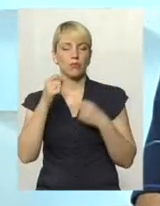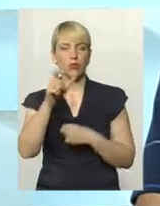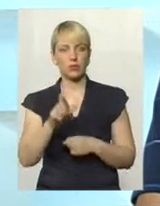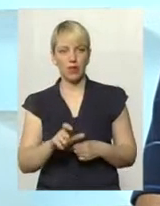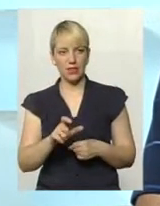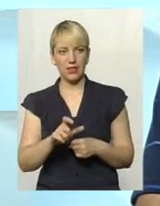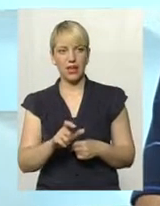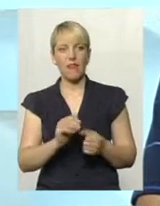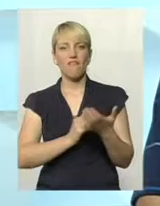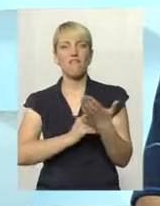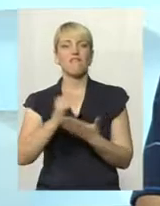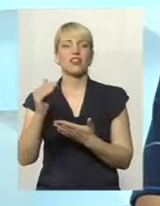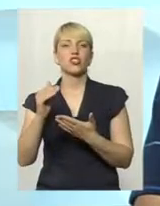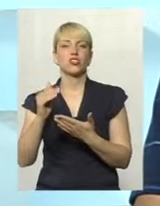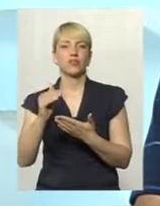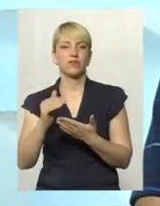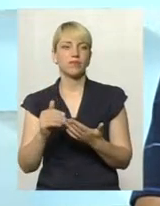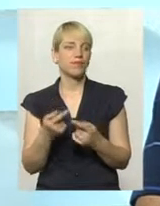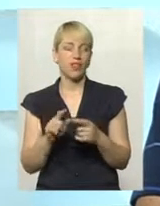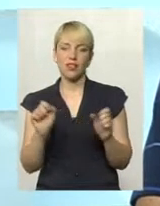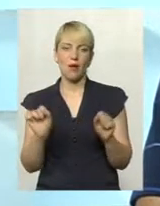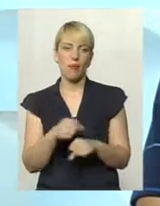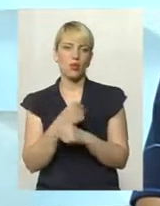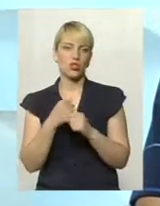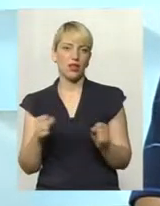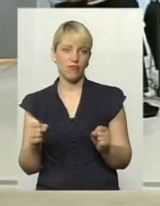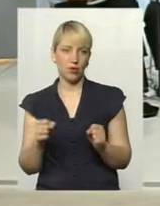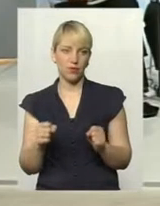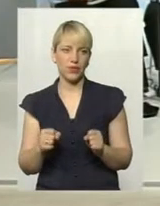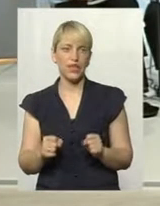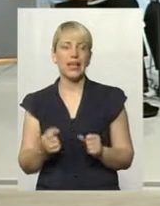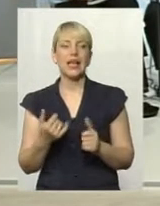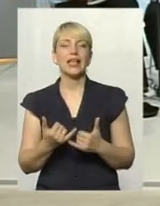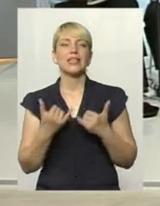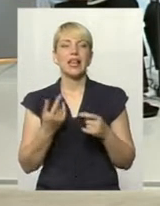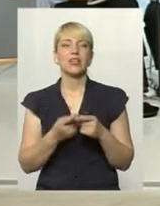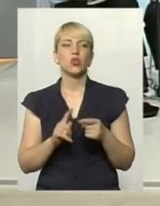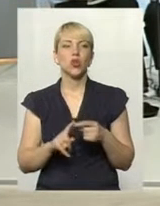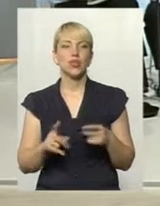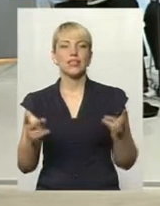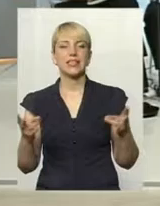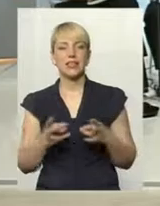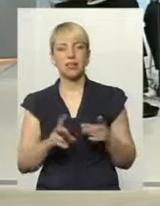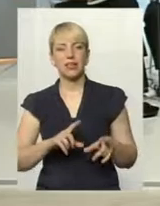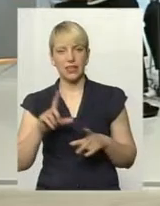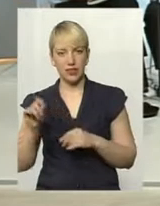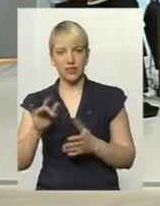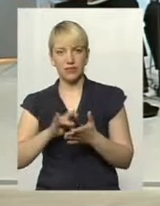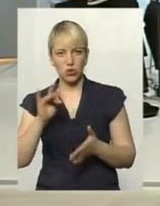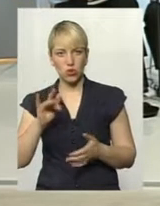спорту вищих досягне. Це неможливо. Тобто, для того треба їхати в столицю?